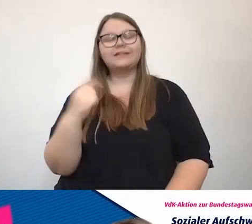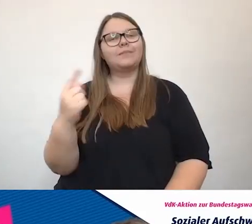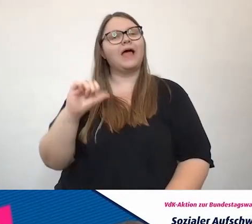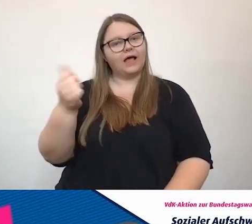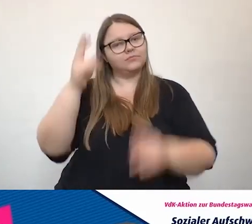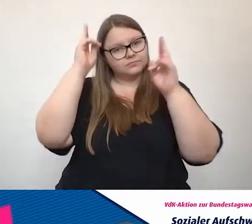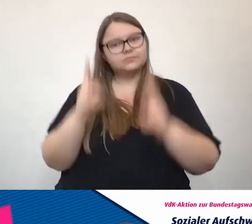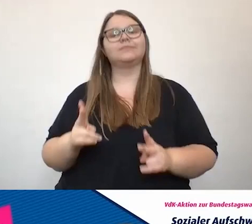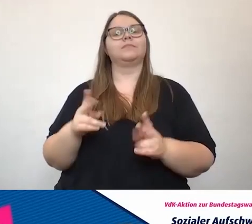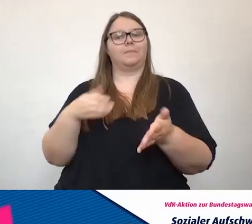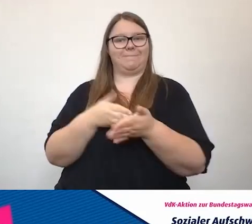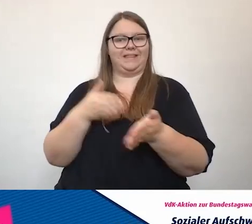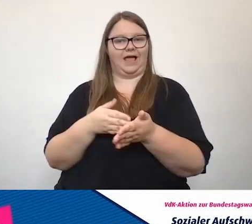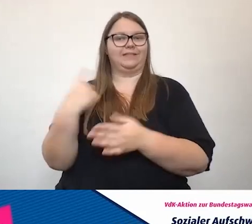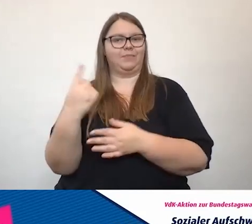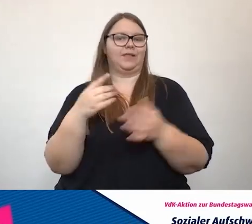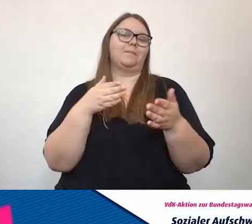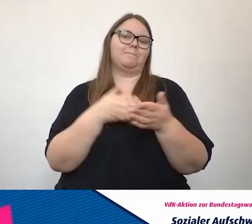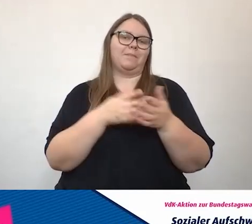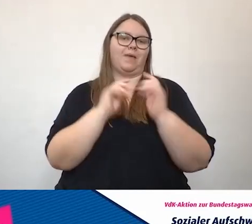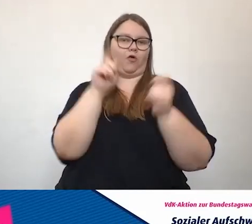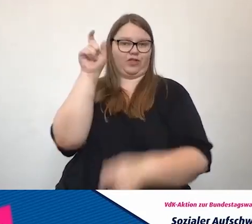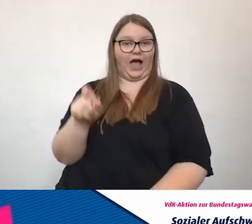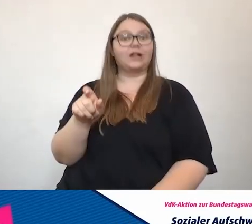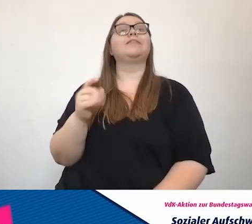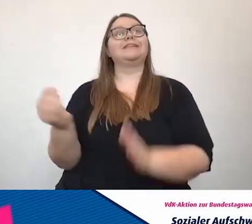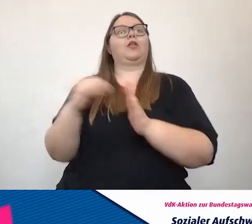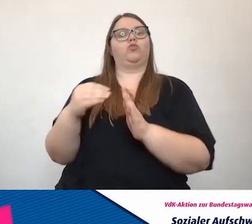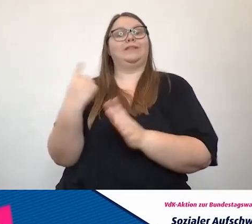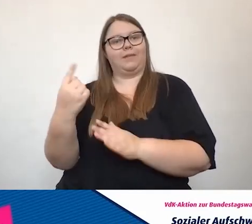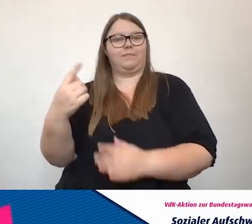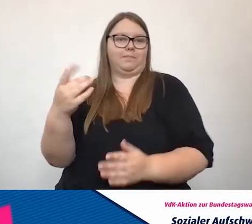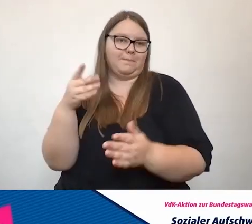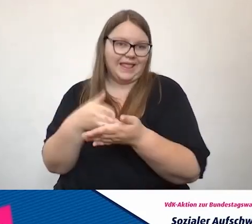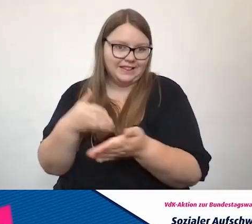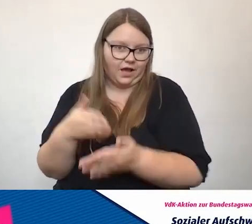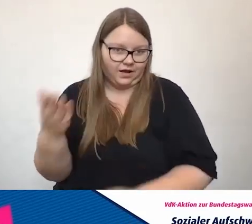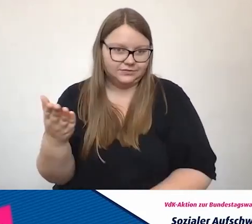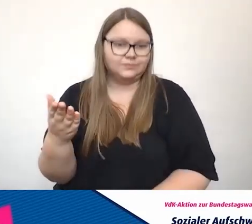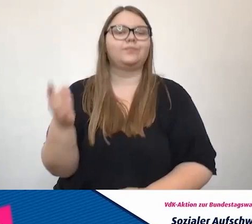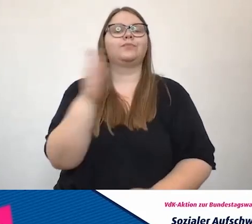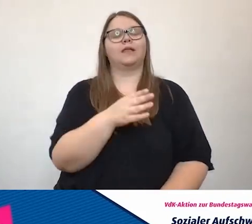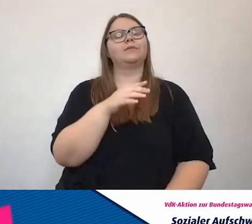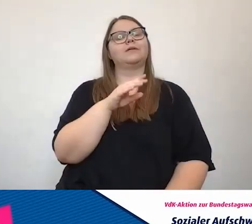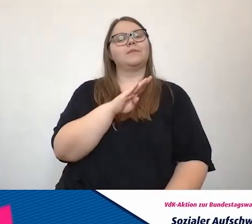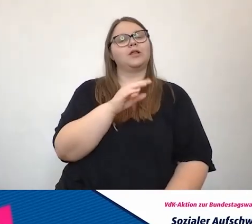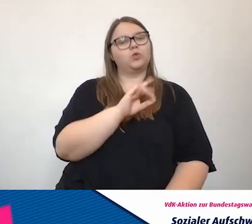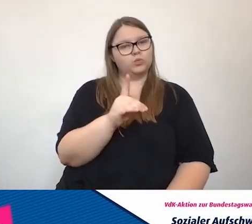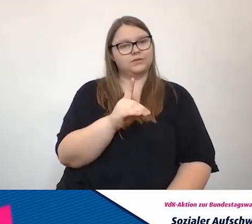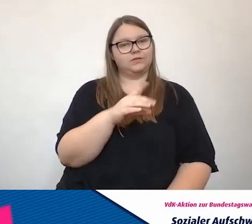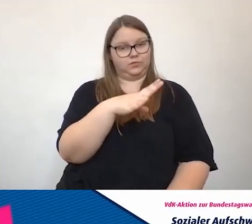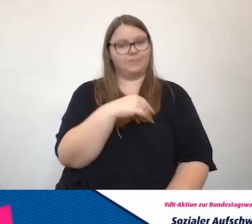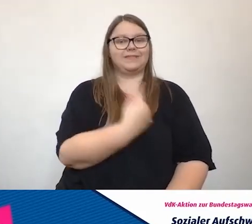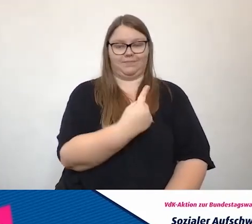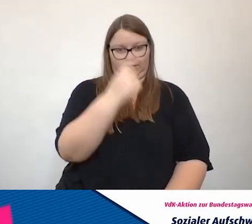wirklich auch behindert war als Behindertenbeauftragte. Und dein Nachfolger, Jürgen Dusel, den ich auch gut kenne, mit dem ich auch schon eine Veranstaltung gemacht habe, ist auch blind.